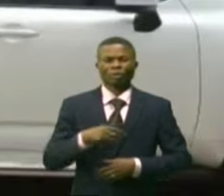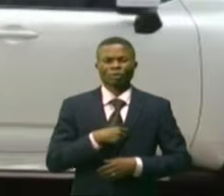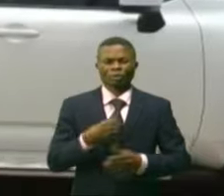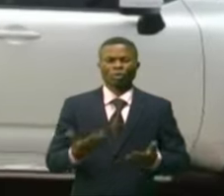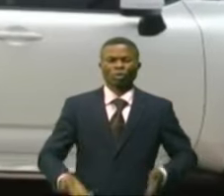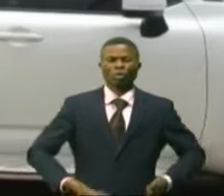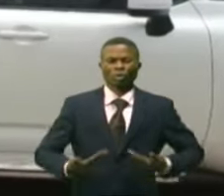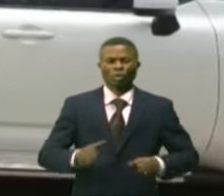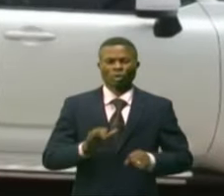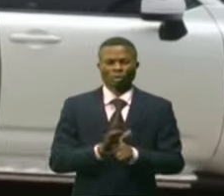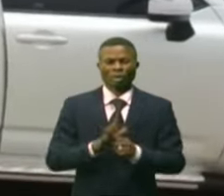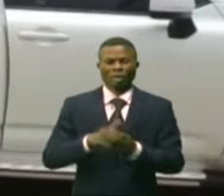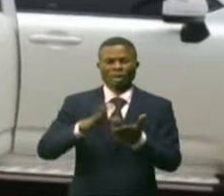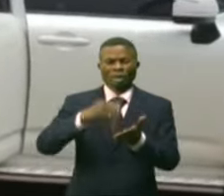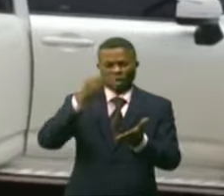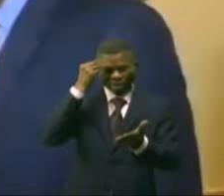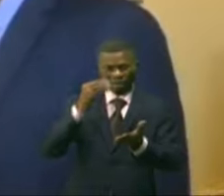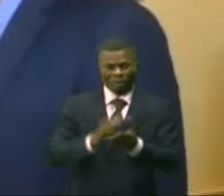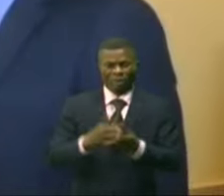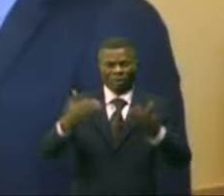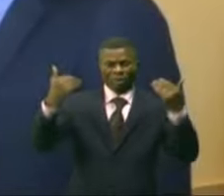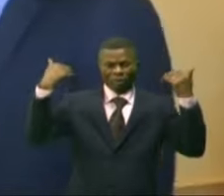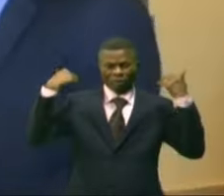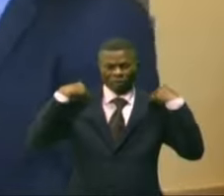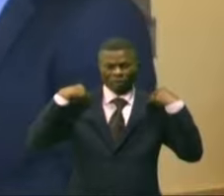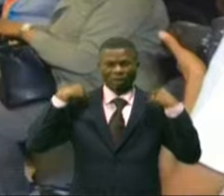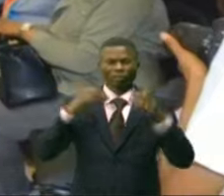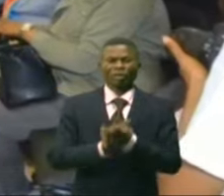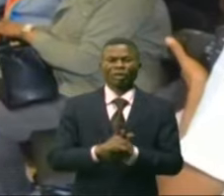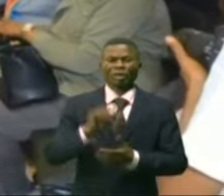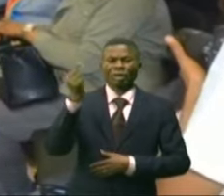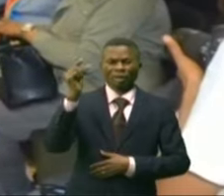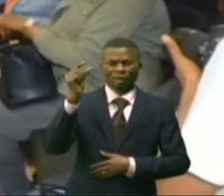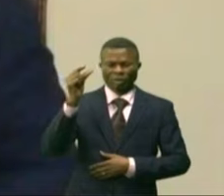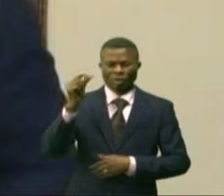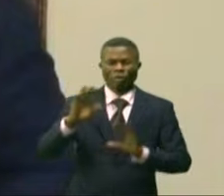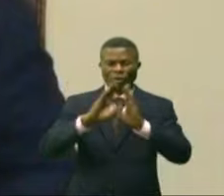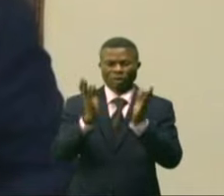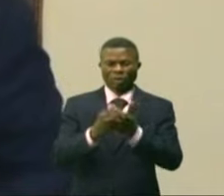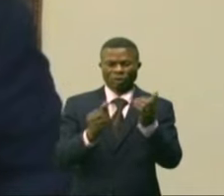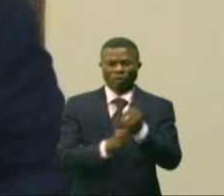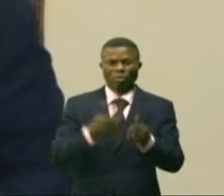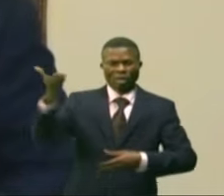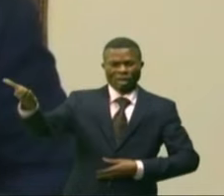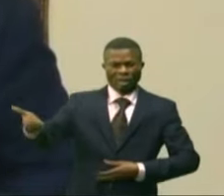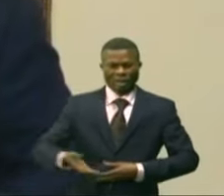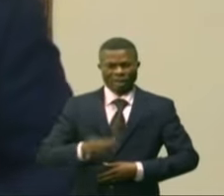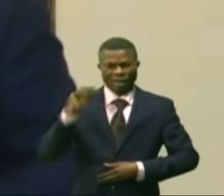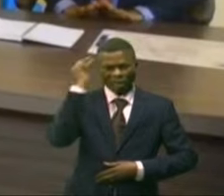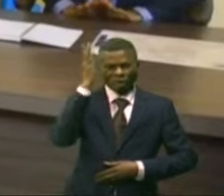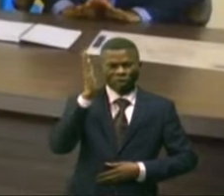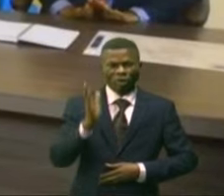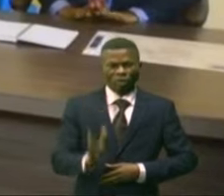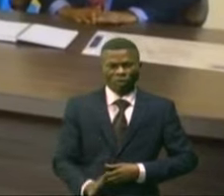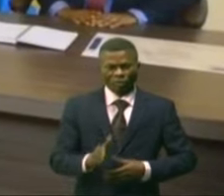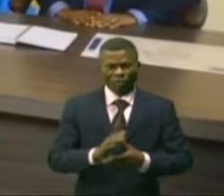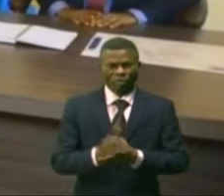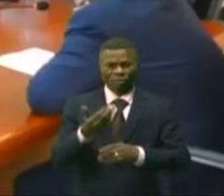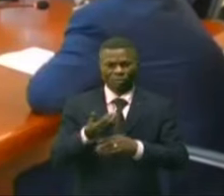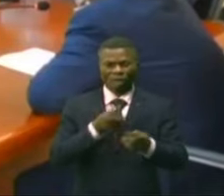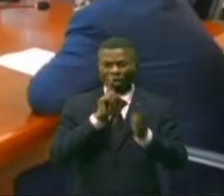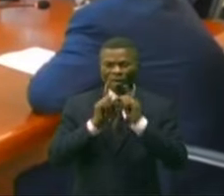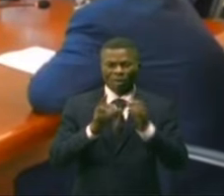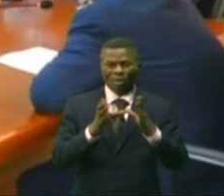Au centre-ville, le patron national des mines et sa suite sont reçus par le gouverneur Jean Bakomito Gambou, avant d'échanger